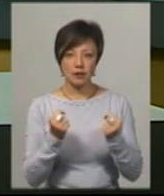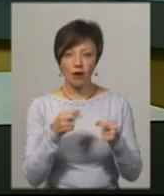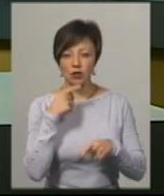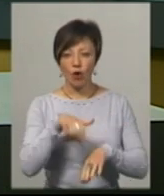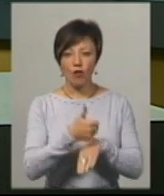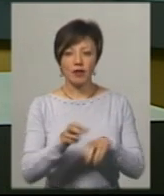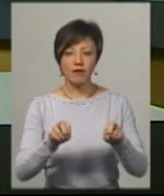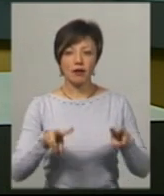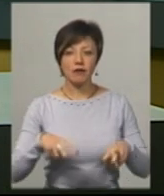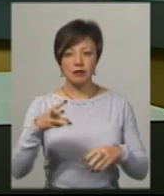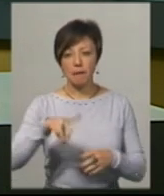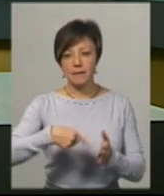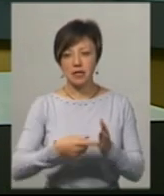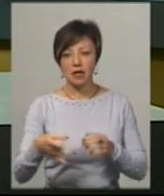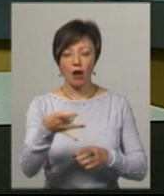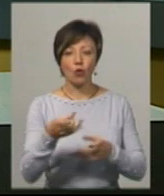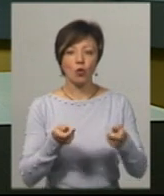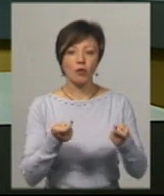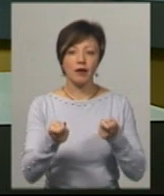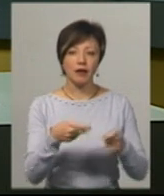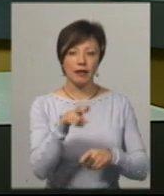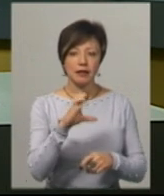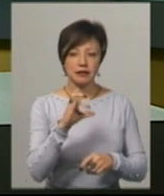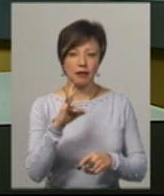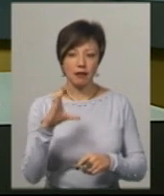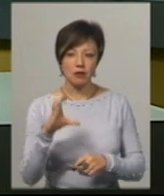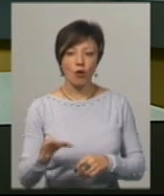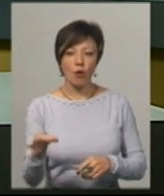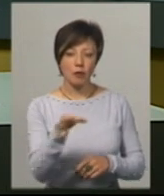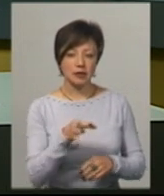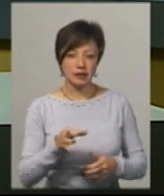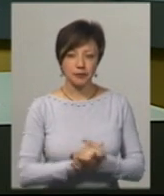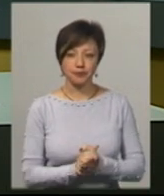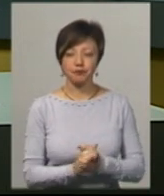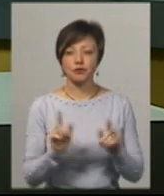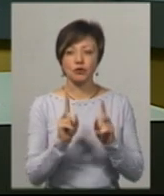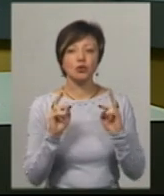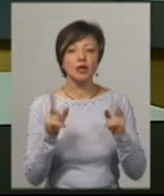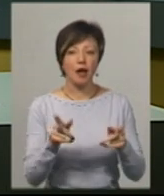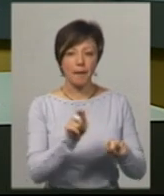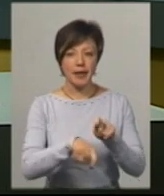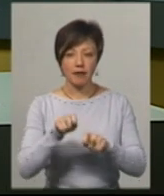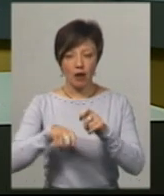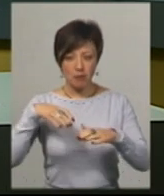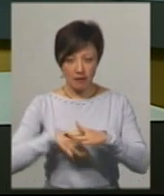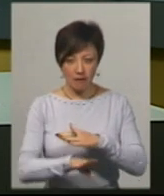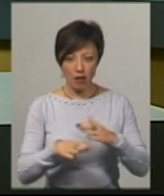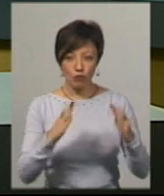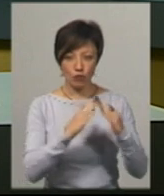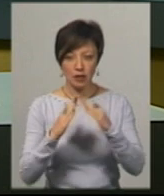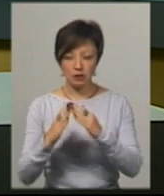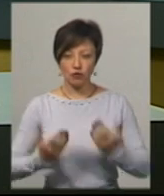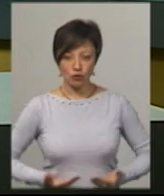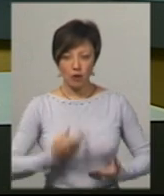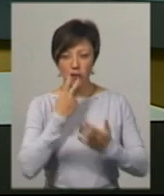головний фахівець Хмельницького міськрайонного управління ДСНС області Ярослав Шевцов. Що і як перевіряють у підвалах житлових будинків,